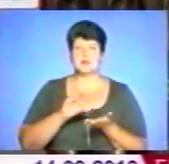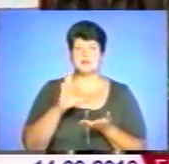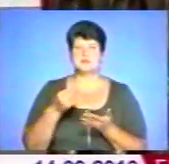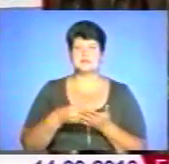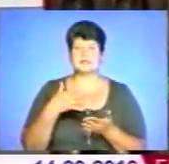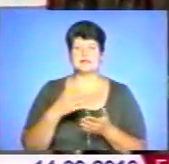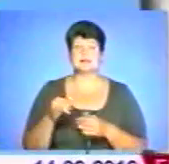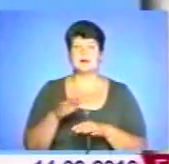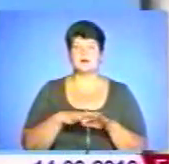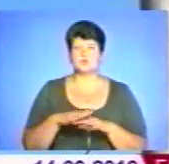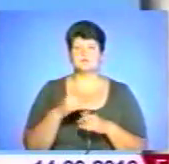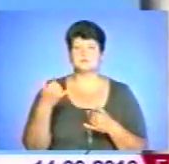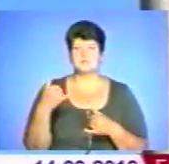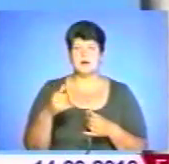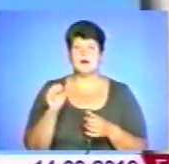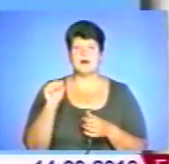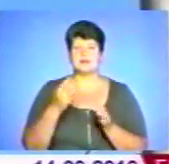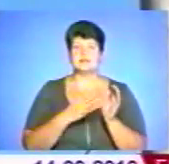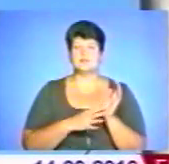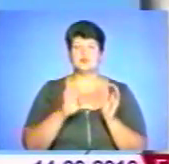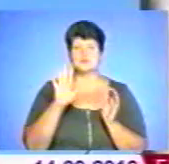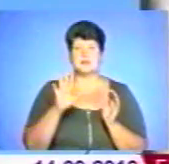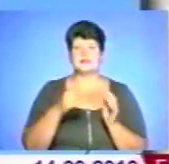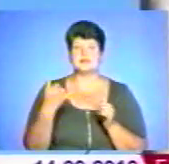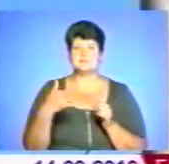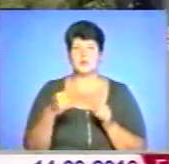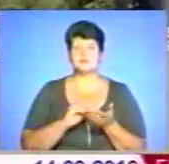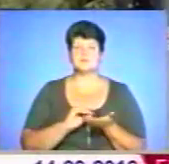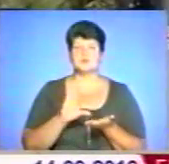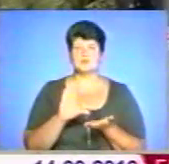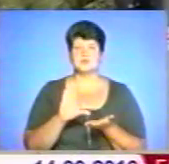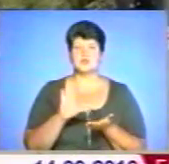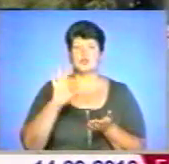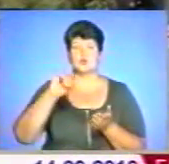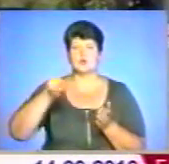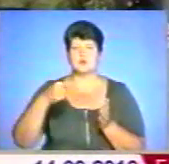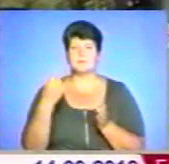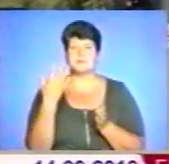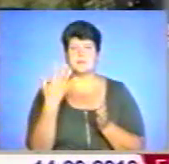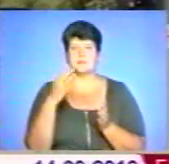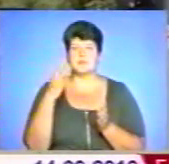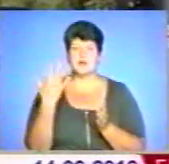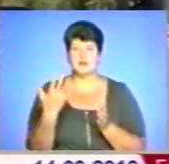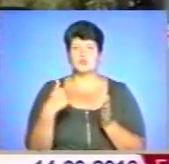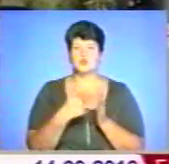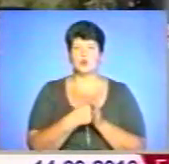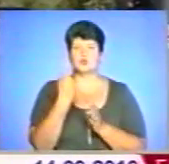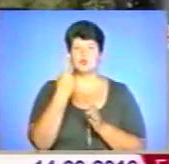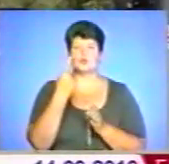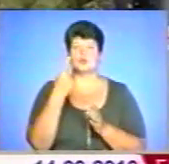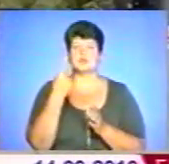нафтопродуктів. Зокрема, А95-та і де спаливо зросло від 0,5 до 1